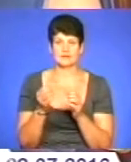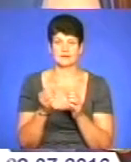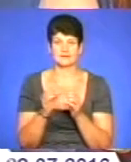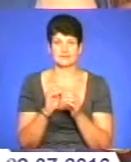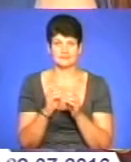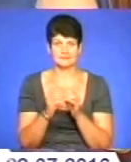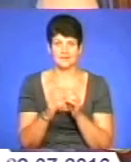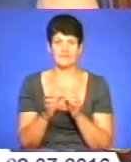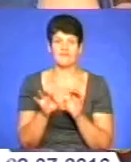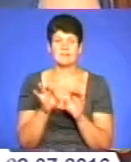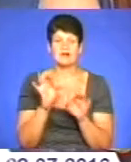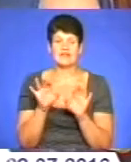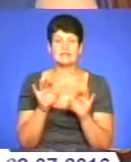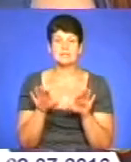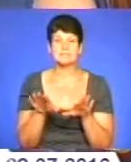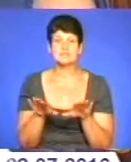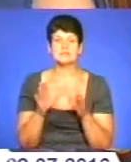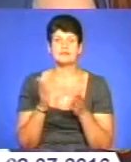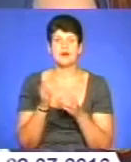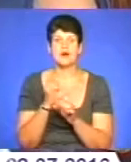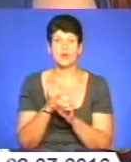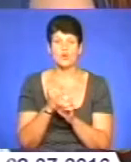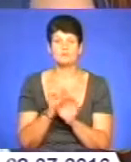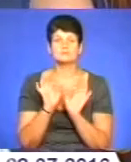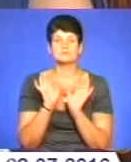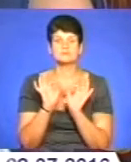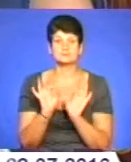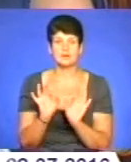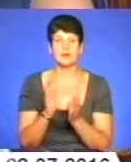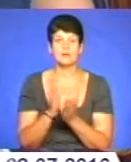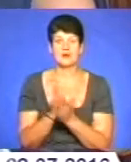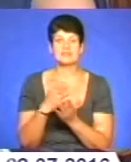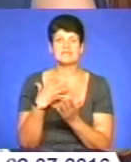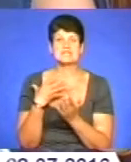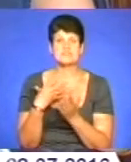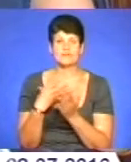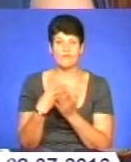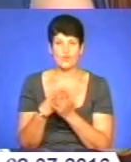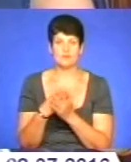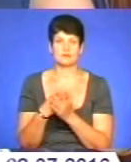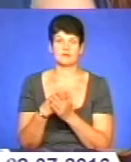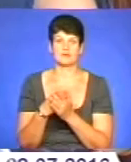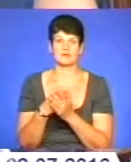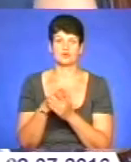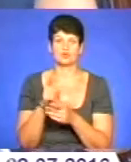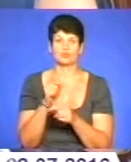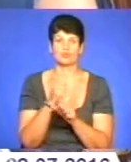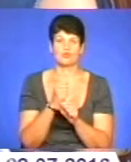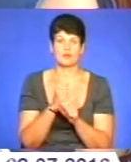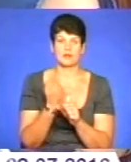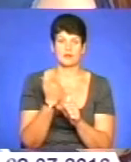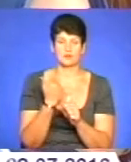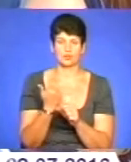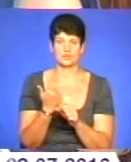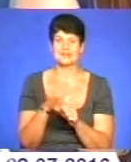Ну, вибирати собі місце, де ти робиш. Краще мати свій манікюрний набор і з ним ходити, щоб тобі робили. Це